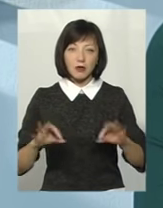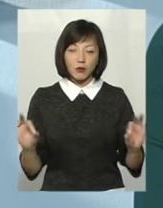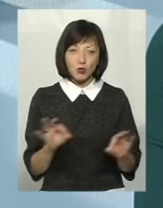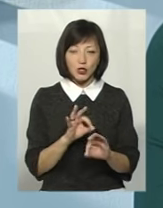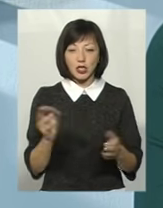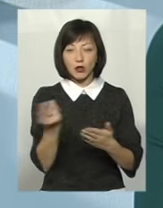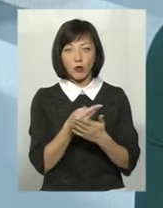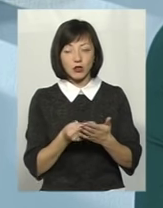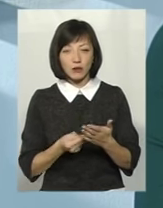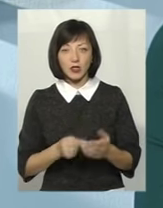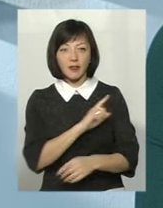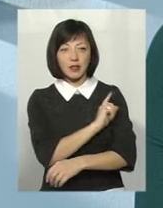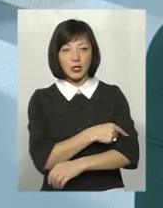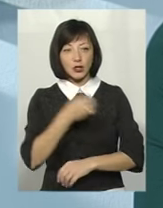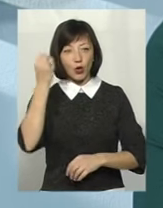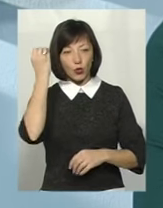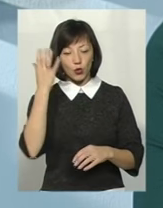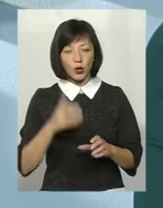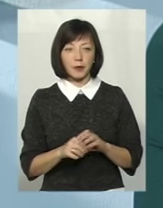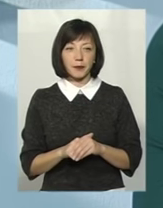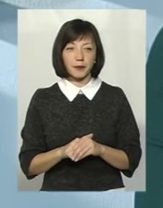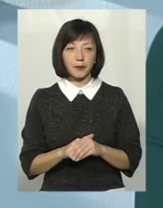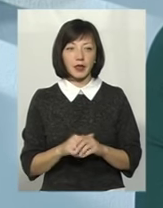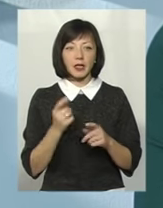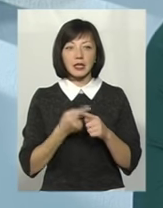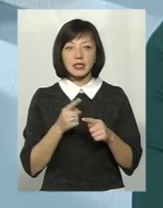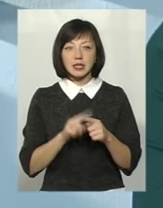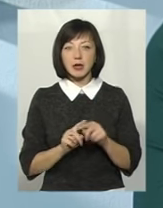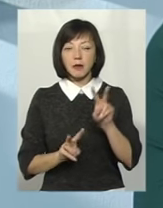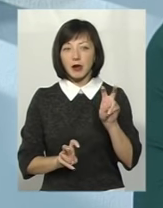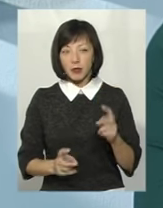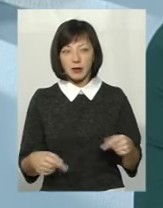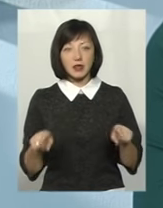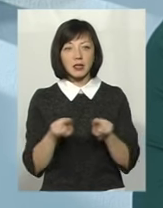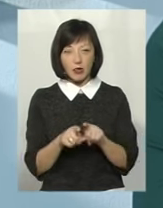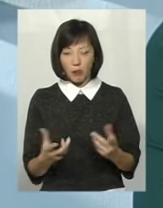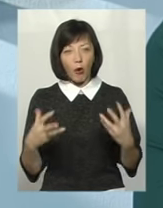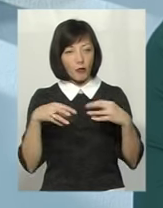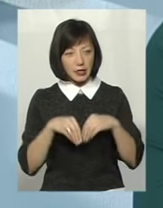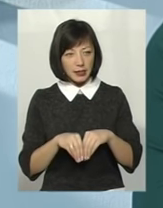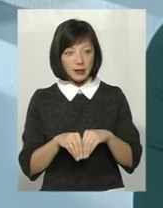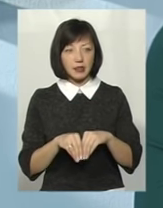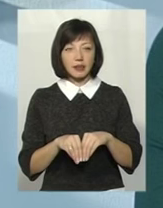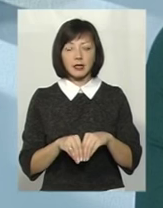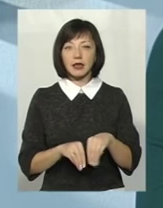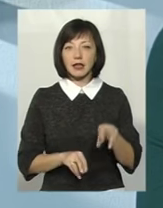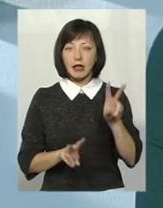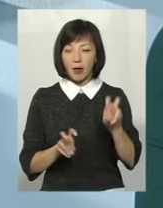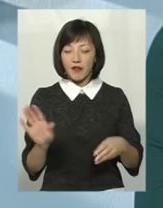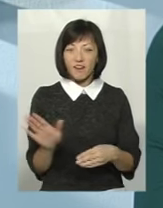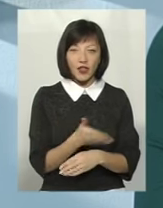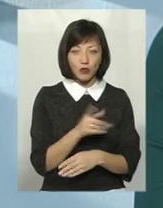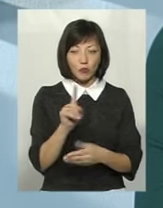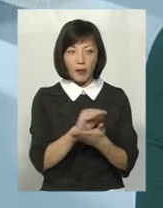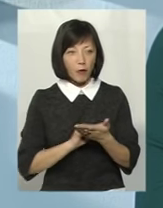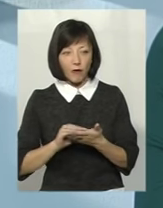мистецтво та фізична культура. З цих предметів так само об'єднані теми і вилучені, щоб вони не повторювалися